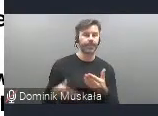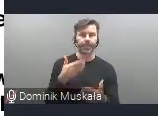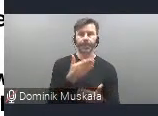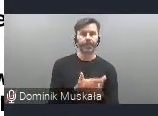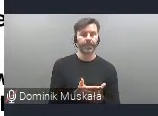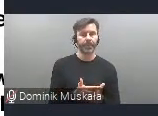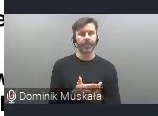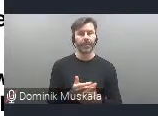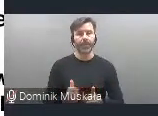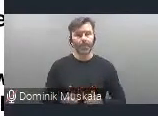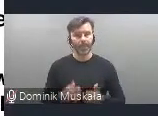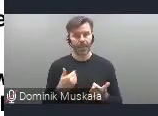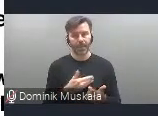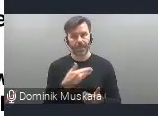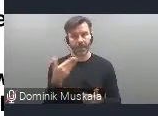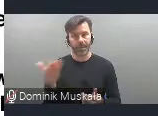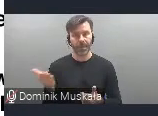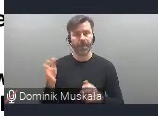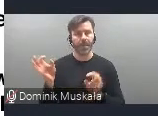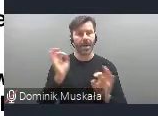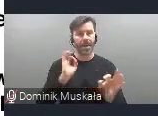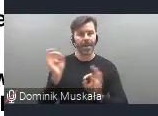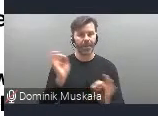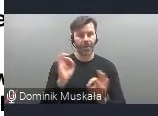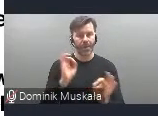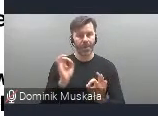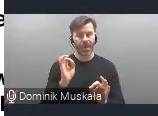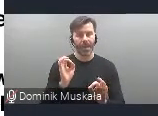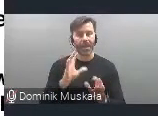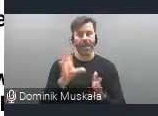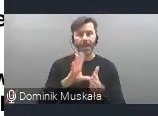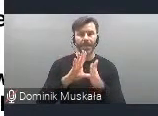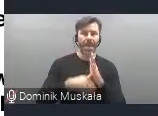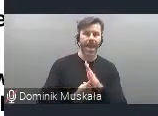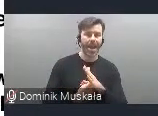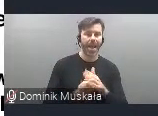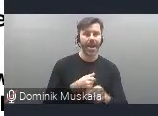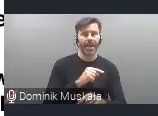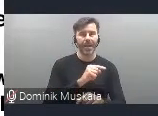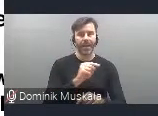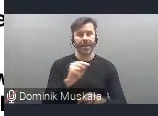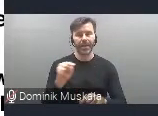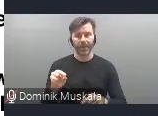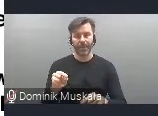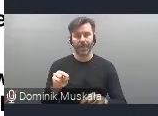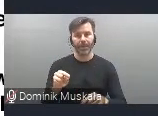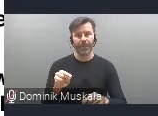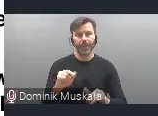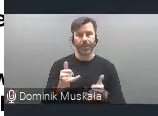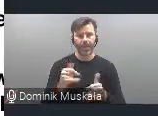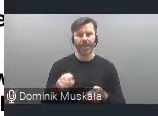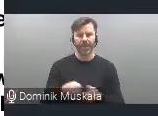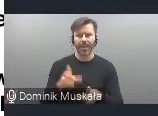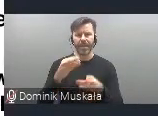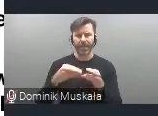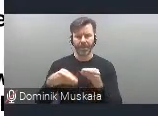miarodajnych danych odnośnie przestrzeni zurbanizowanych i zwiększenia związanego z nimi zaangażowania obywateli,